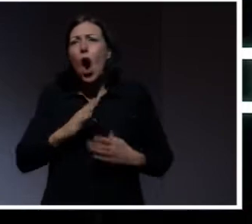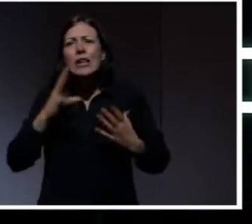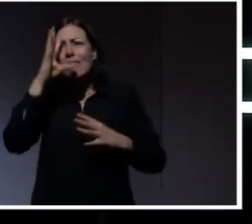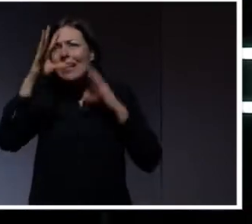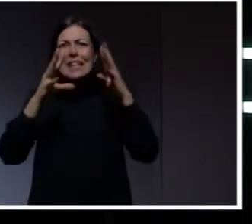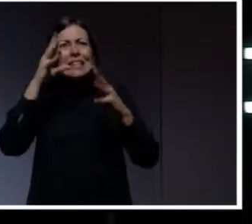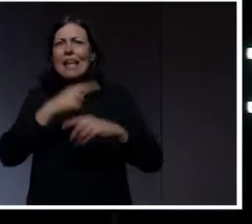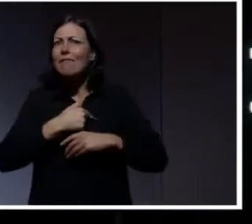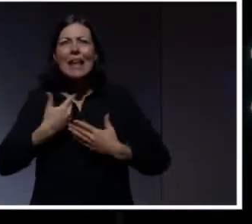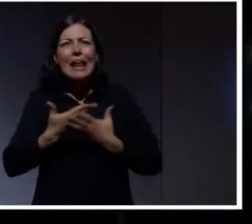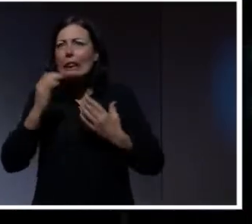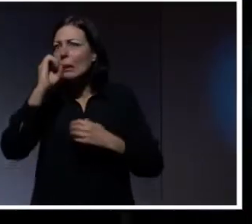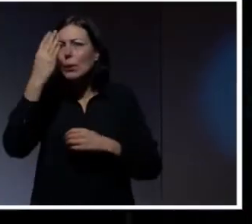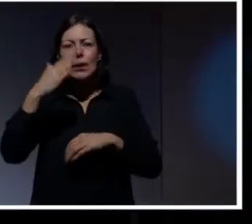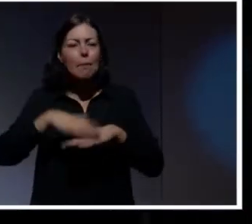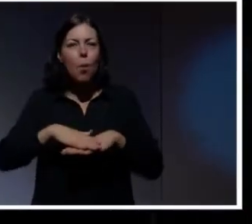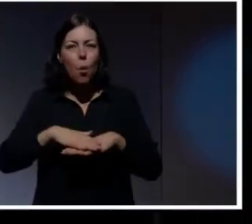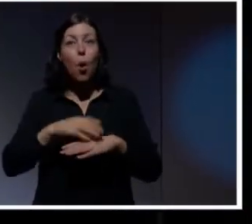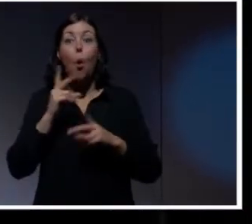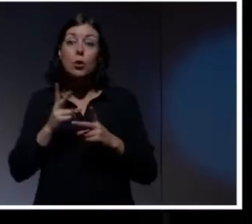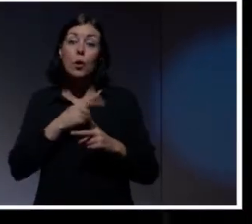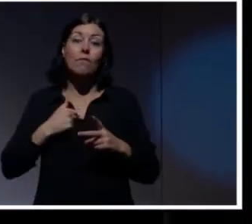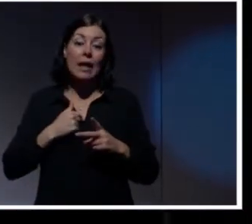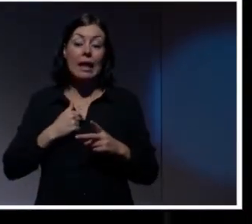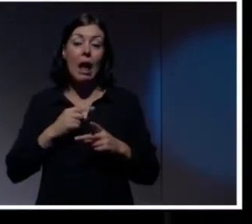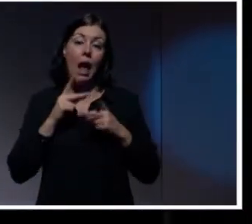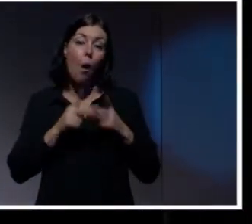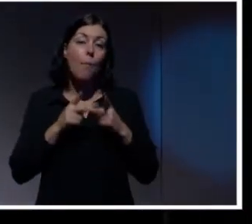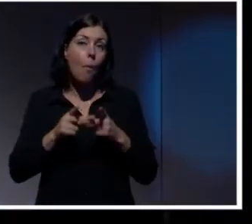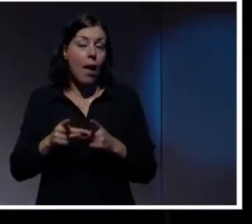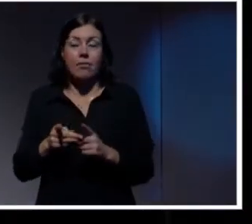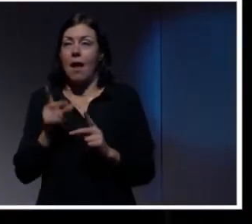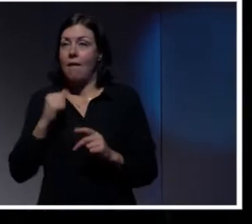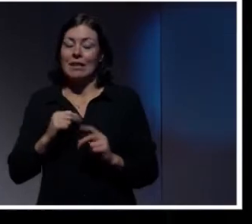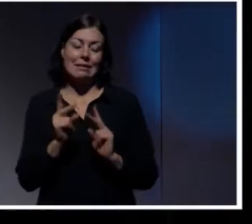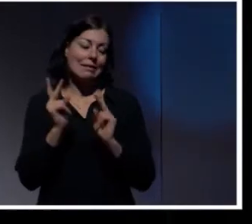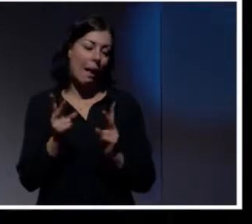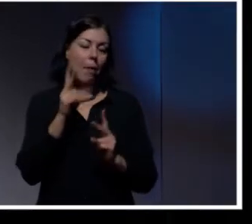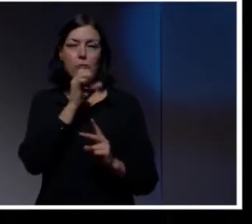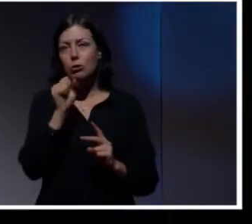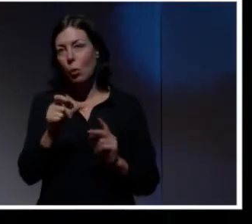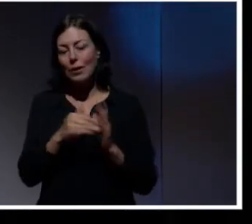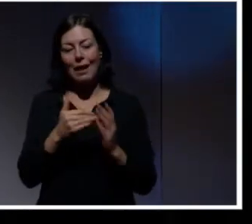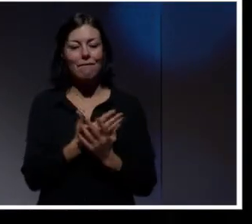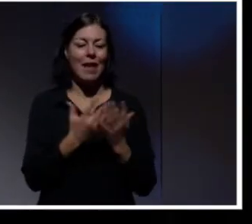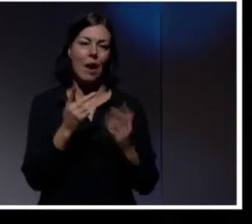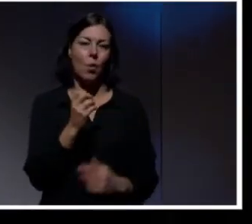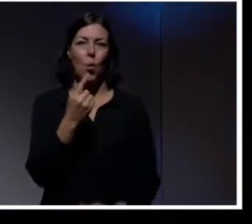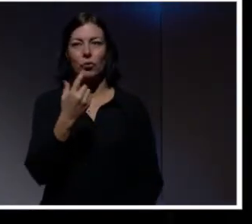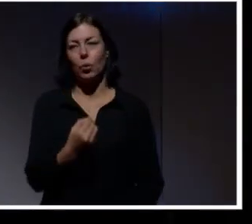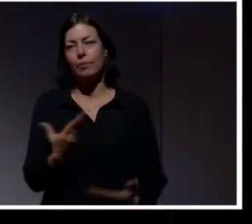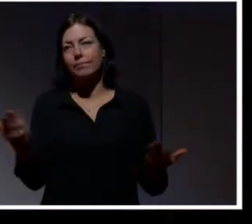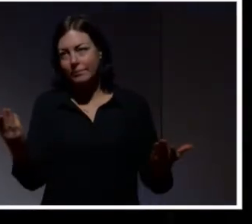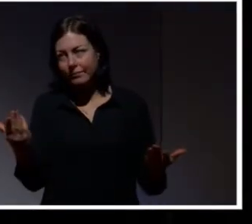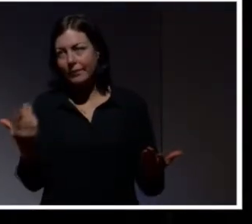återanvänder dessutom samma lösenord till flera konton. Ja, det är dömt och misslyckats.